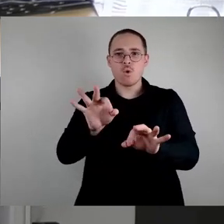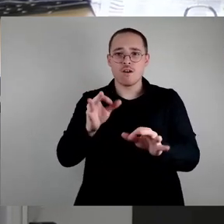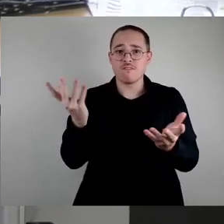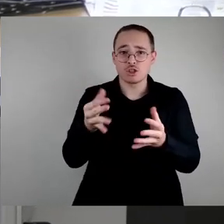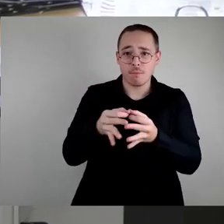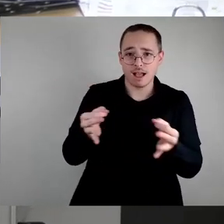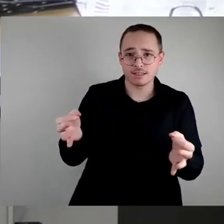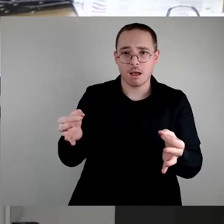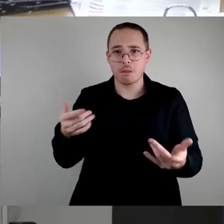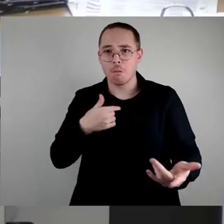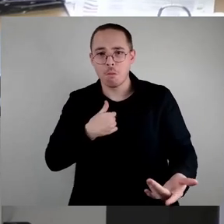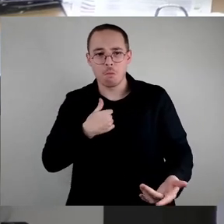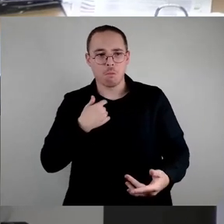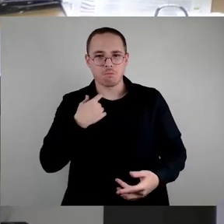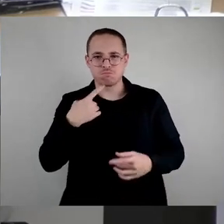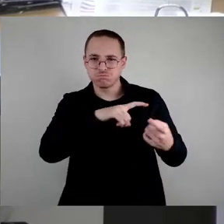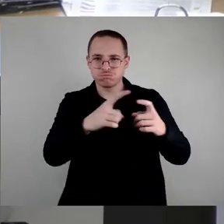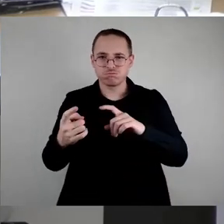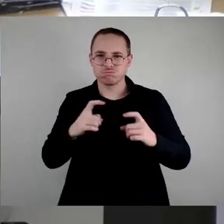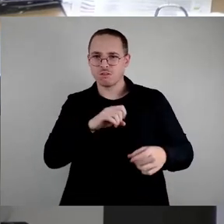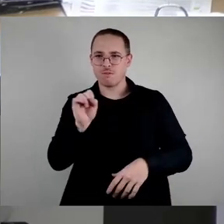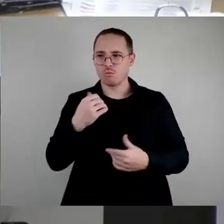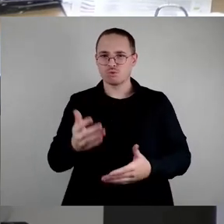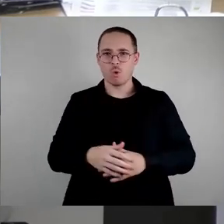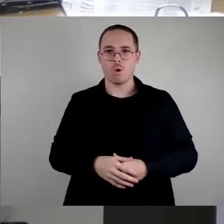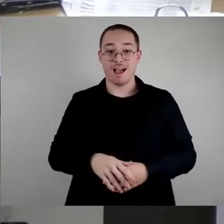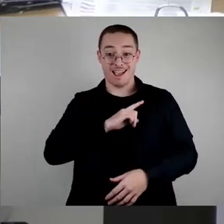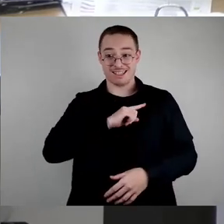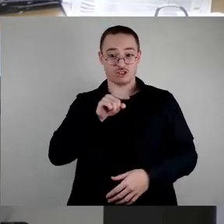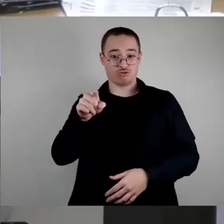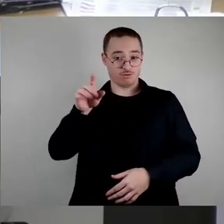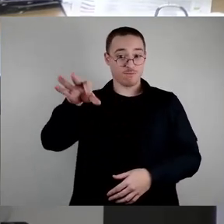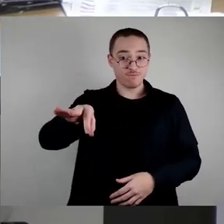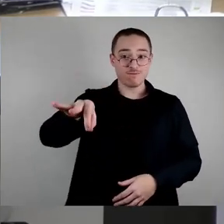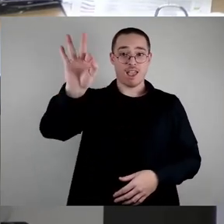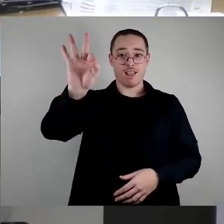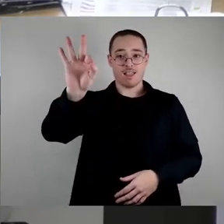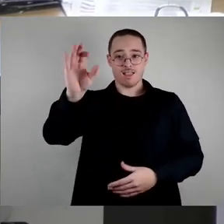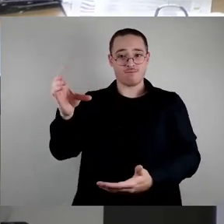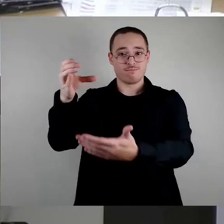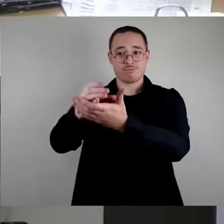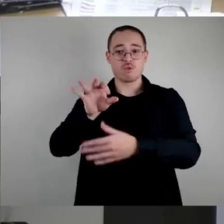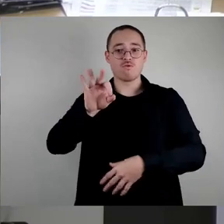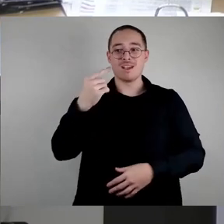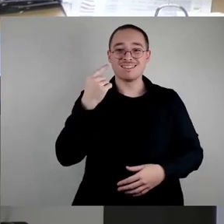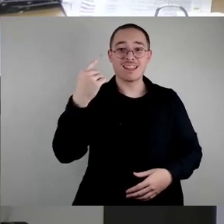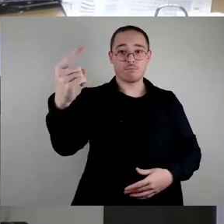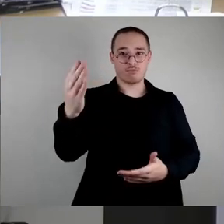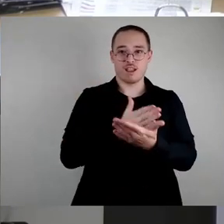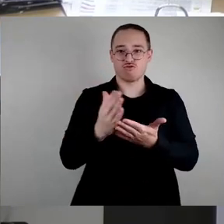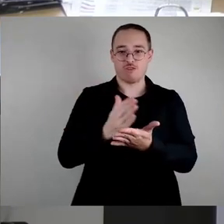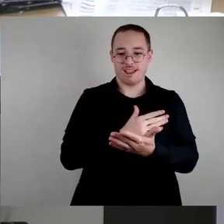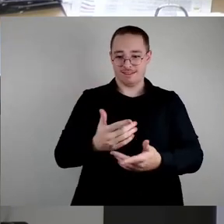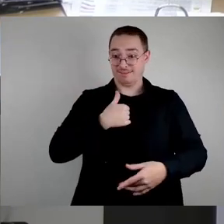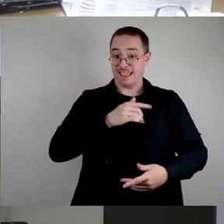Stadtbezirksbeiräte direkt gewählt werden, um ihnen die Entscheidung über die Frage, wie ihre Mittel ausgegeben werden, selber zu